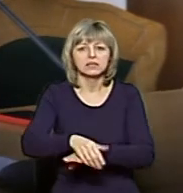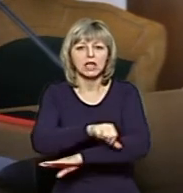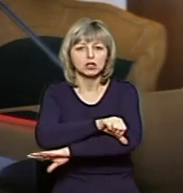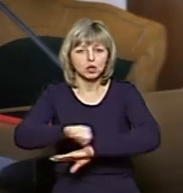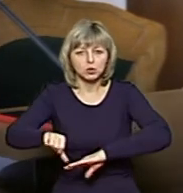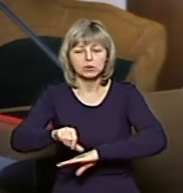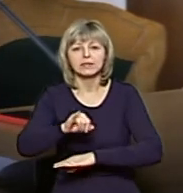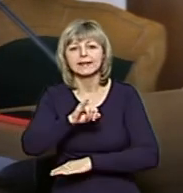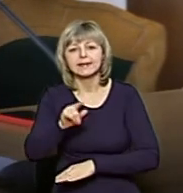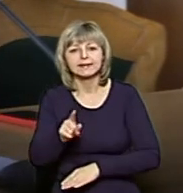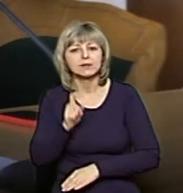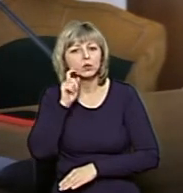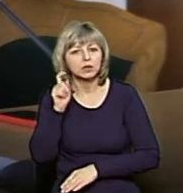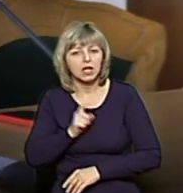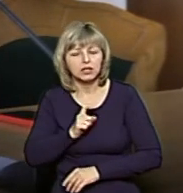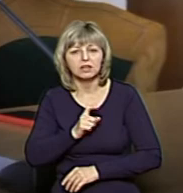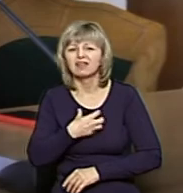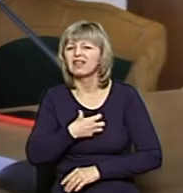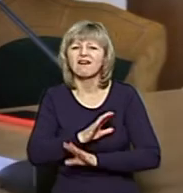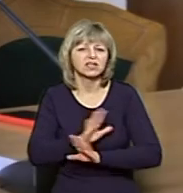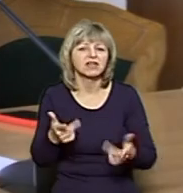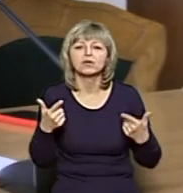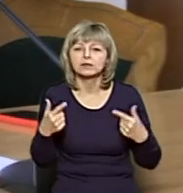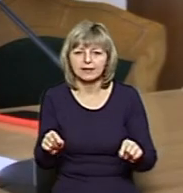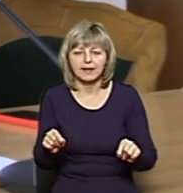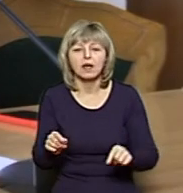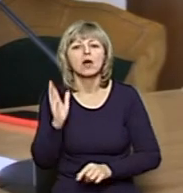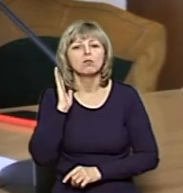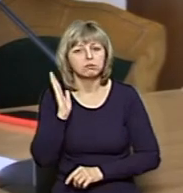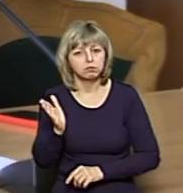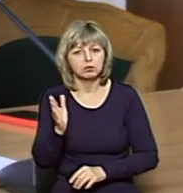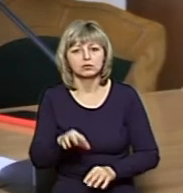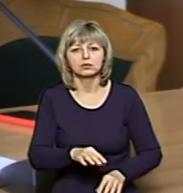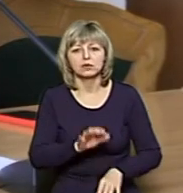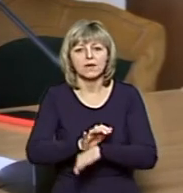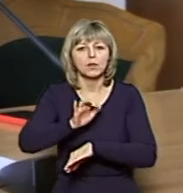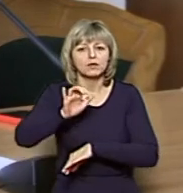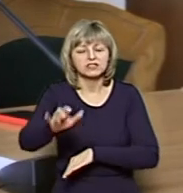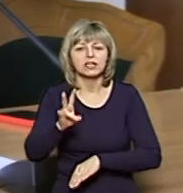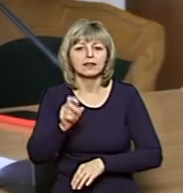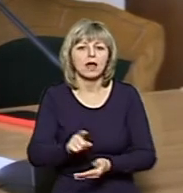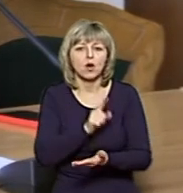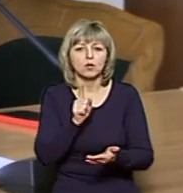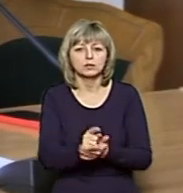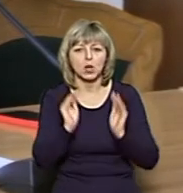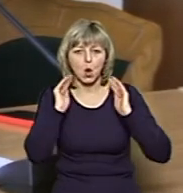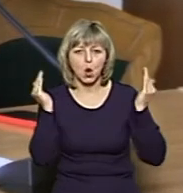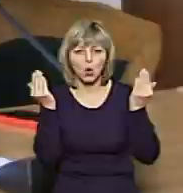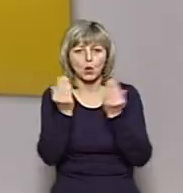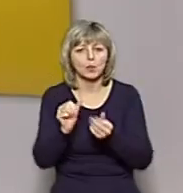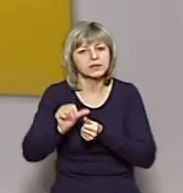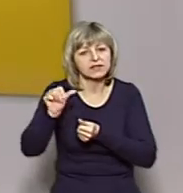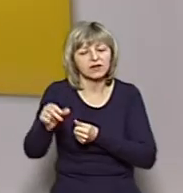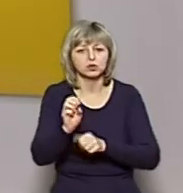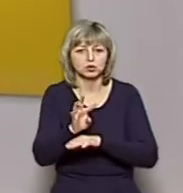з Україною, неважливо де, будуть поміщатися на обов'язкову обсервацію на 14